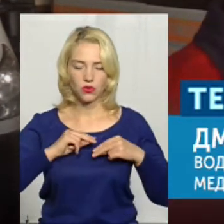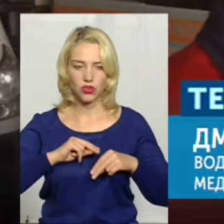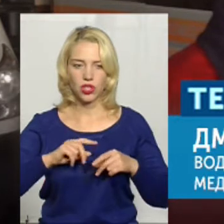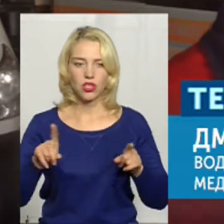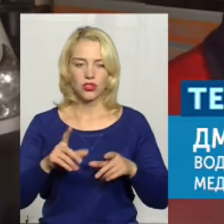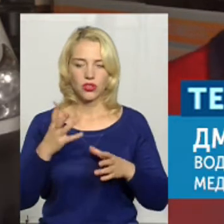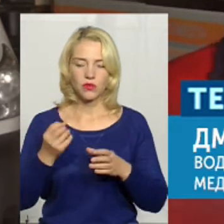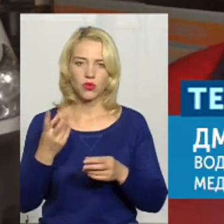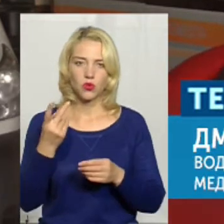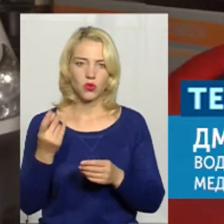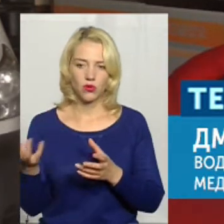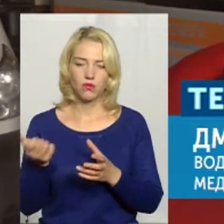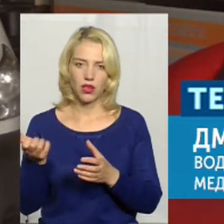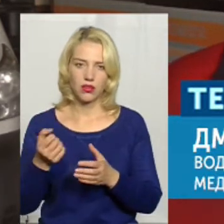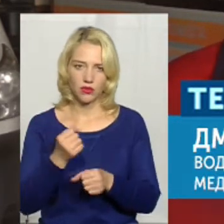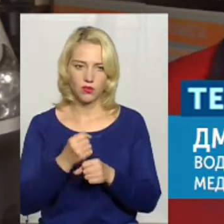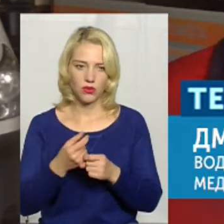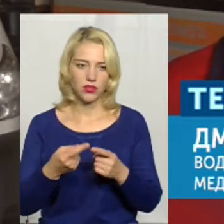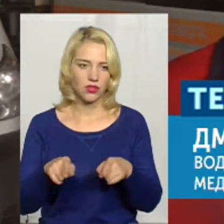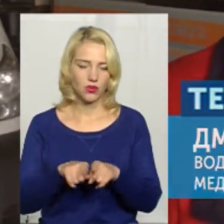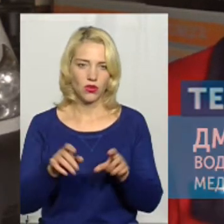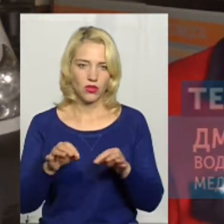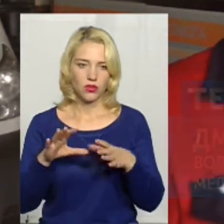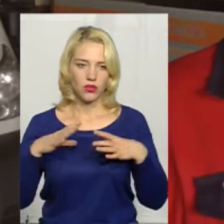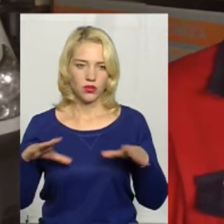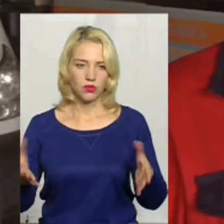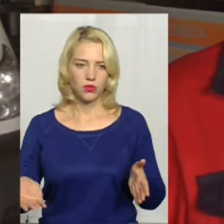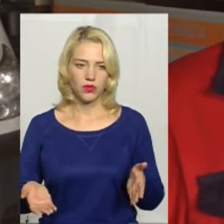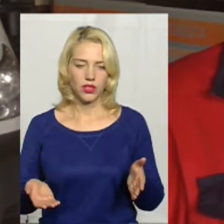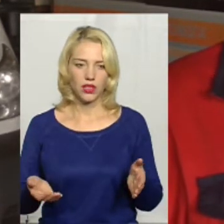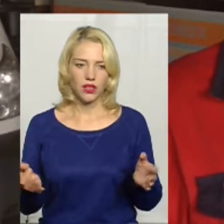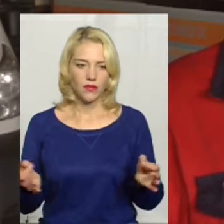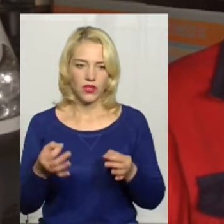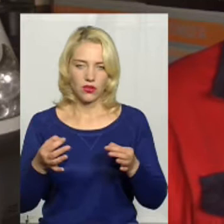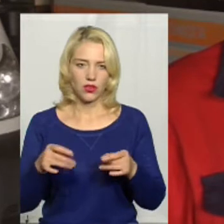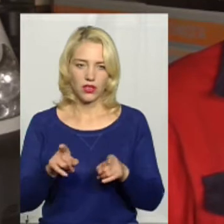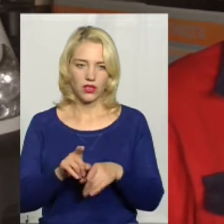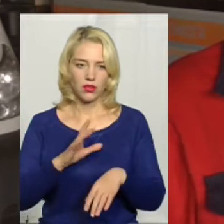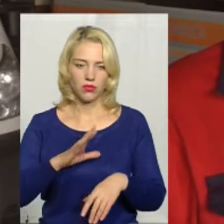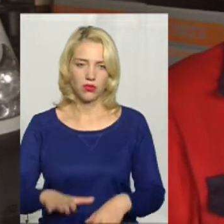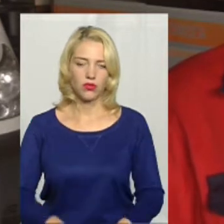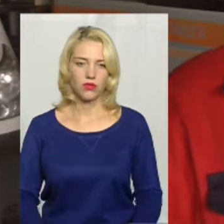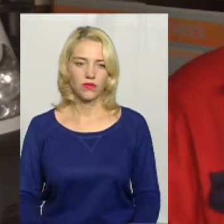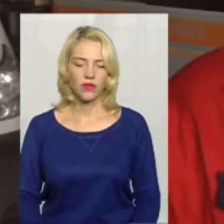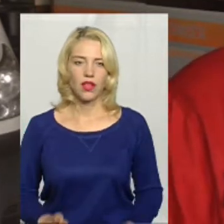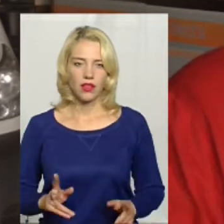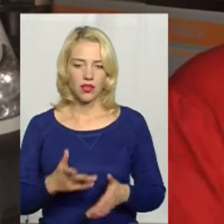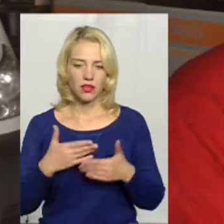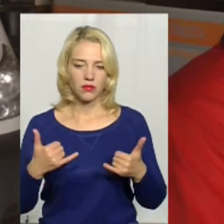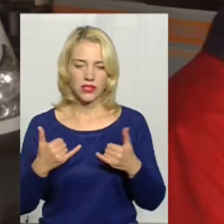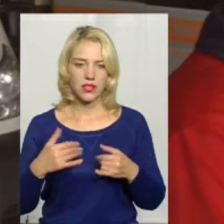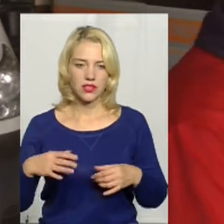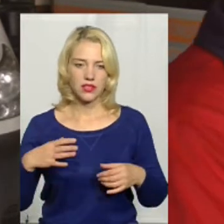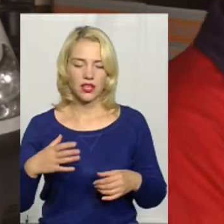Працювали ще десь, шукали роботу, щоб ще десь було. Такого не було ніколи. Ніяких часів такого не було. Як нам зараз виживати?